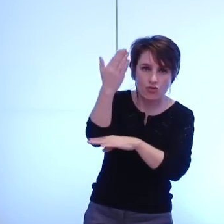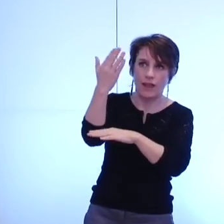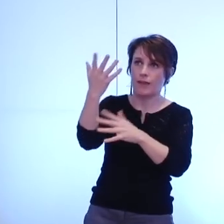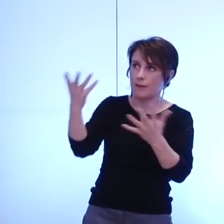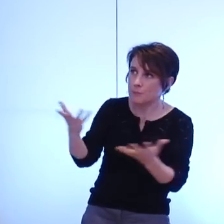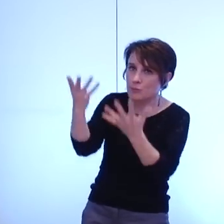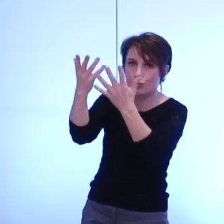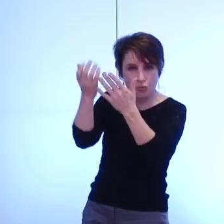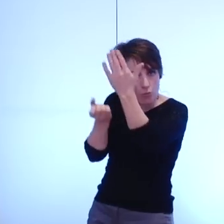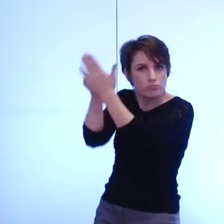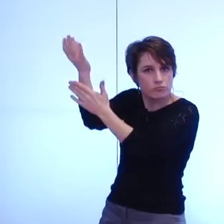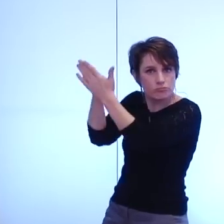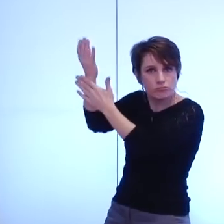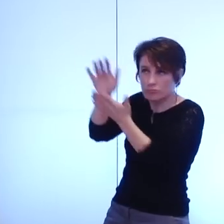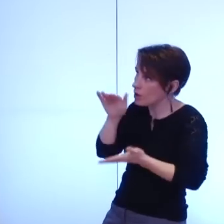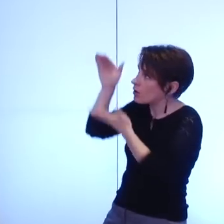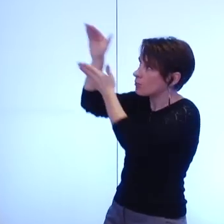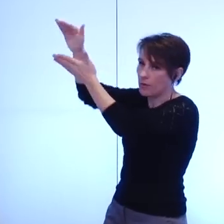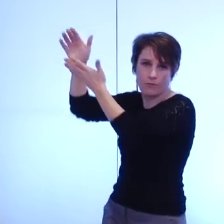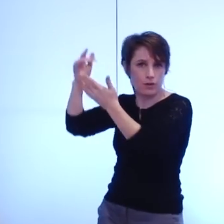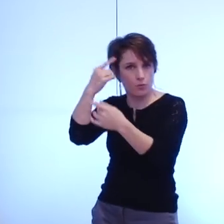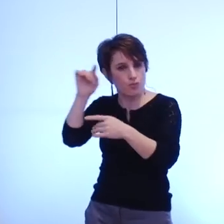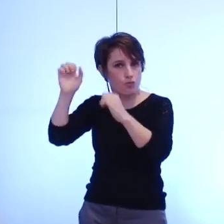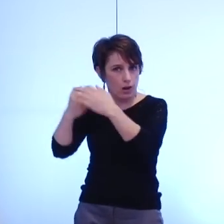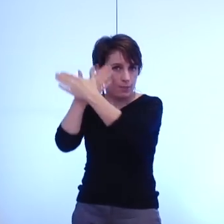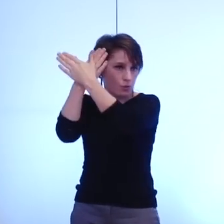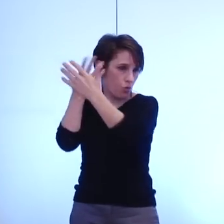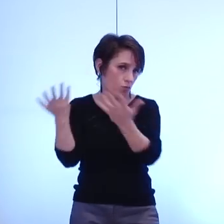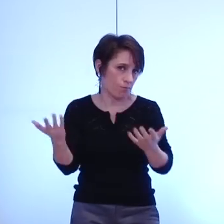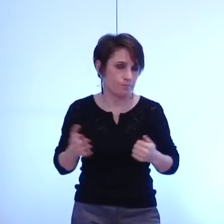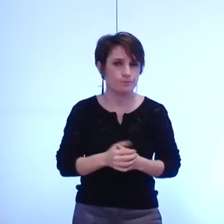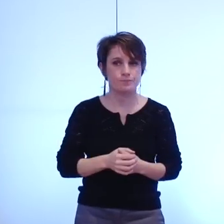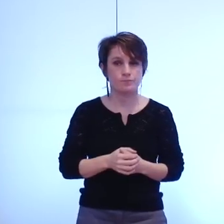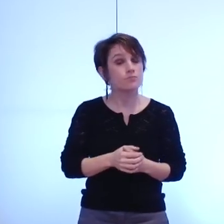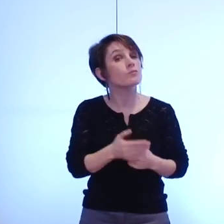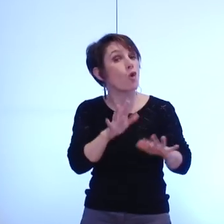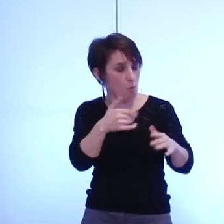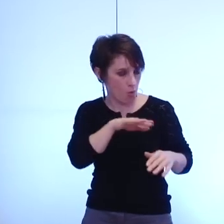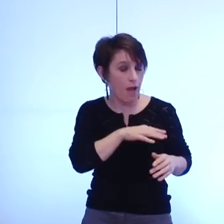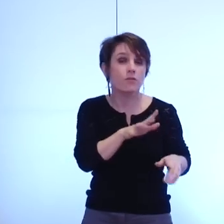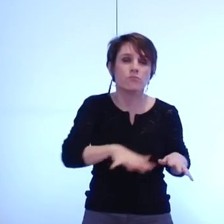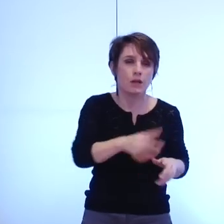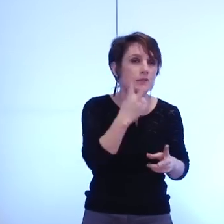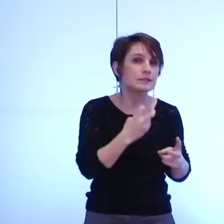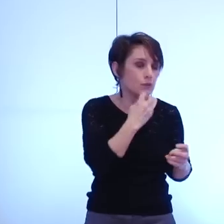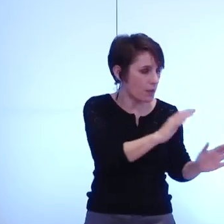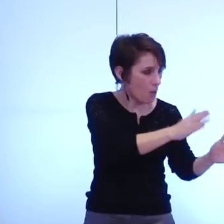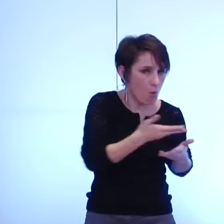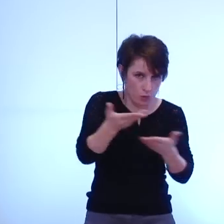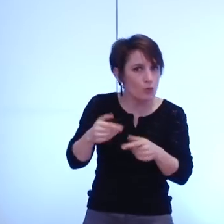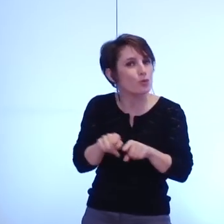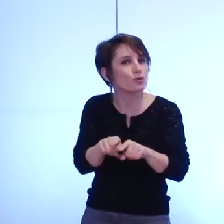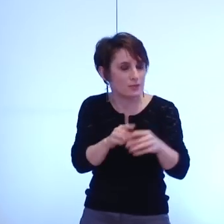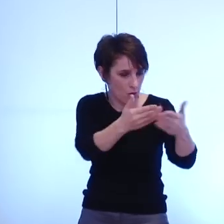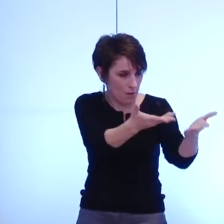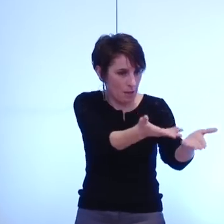en tant qu'élu enrichi je l'espère par les échanges que nous avons avec nos concitoyens enfin parce qu'en dehors des quatre délibérations